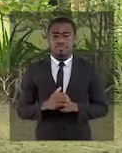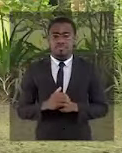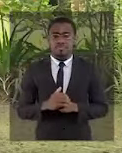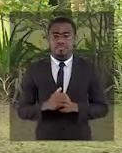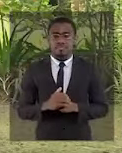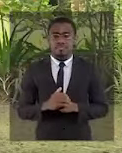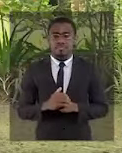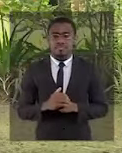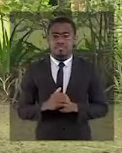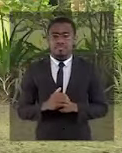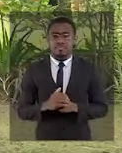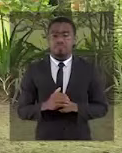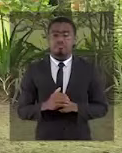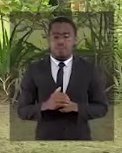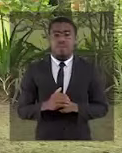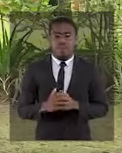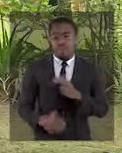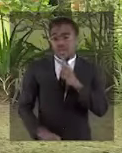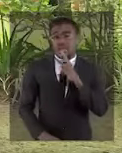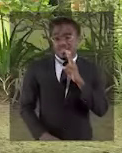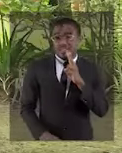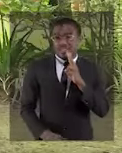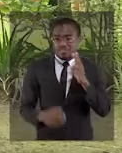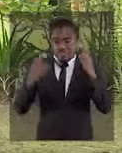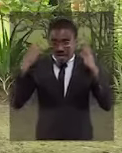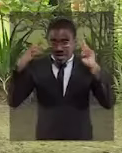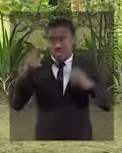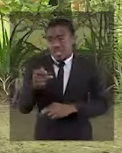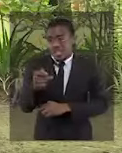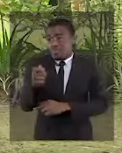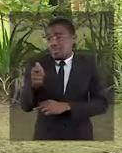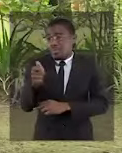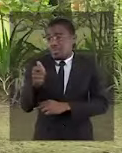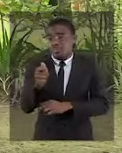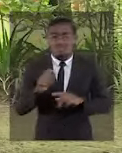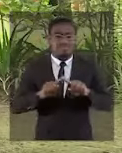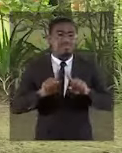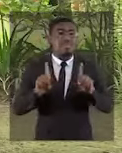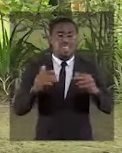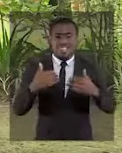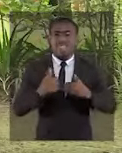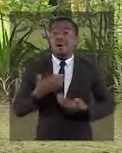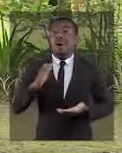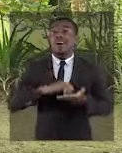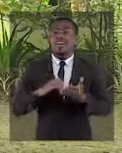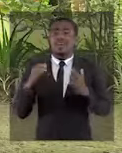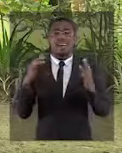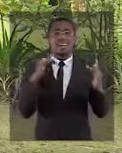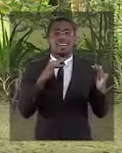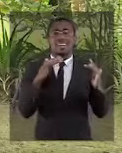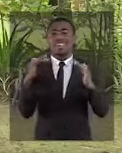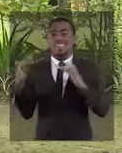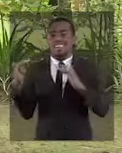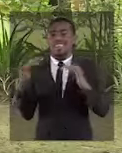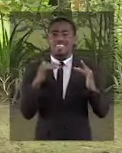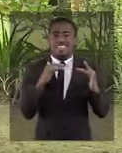Oui, nous avons remporté une bataille, plusieurs même, mais il nous faut encore gagner la guerre.